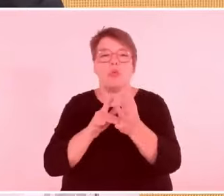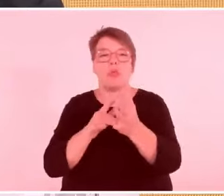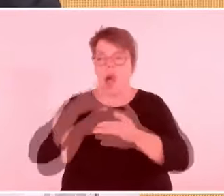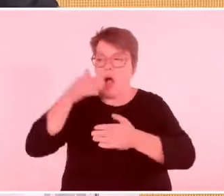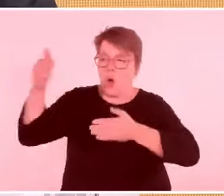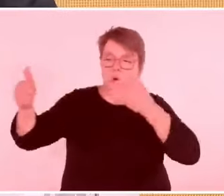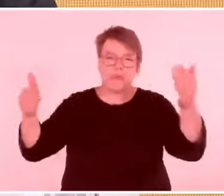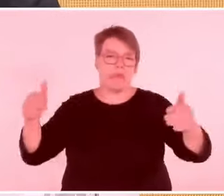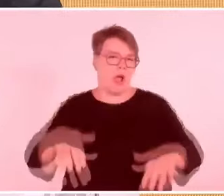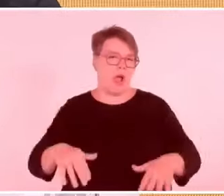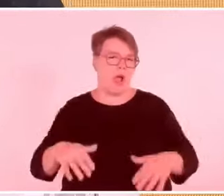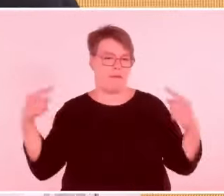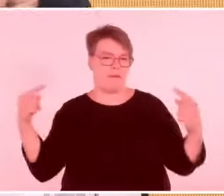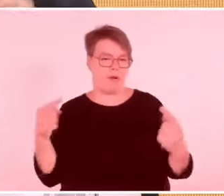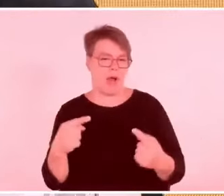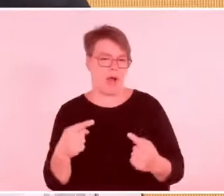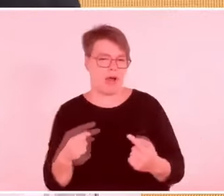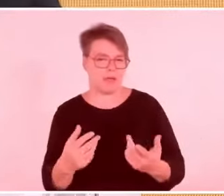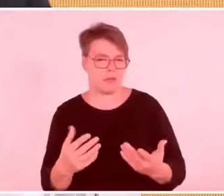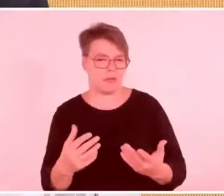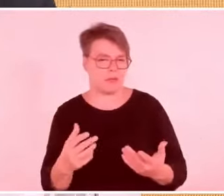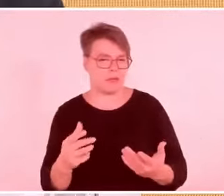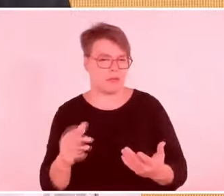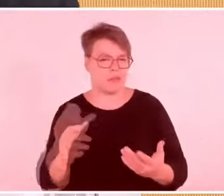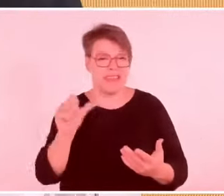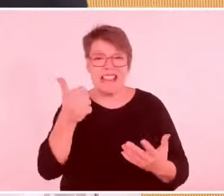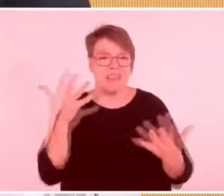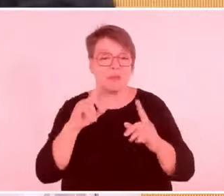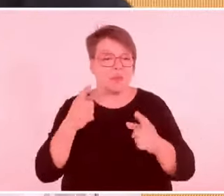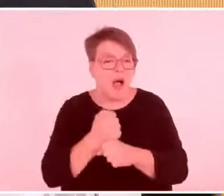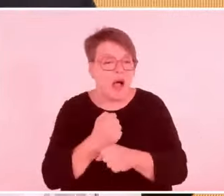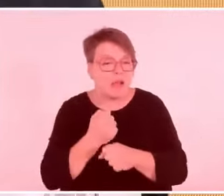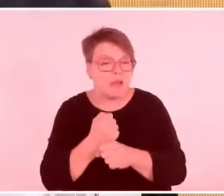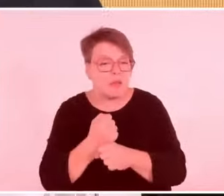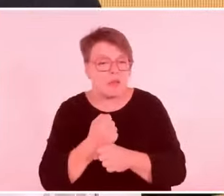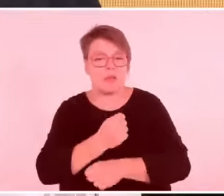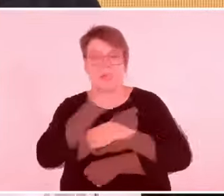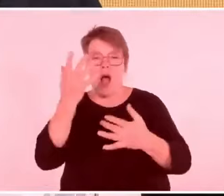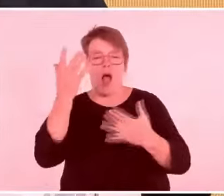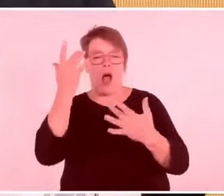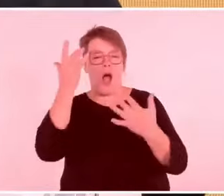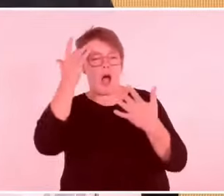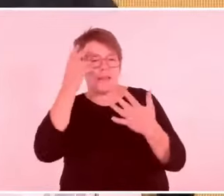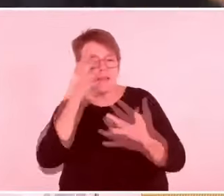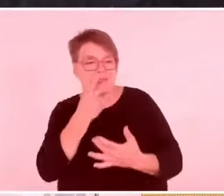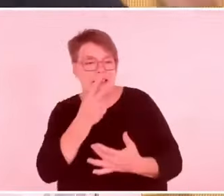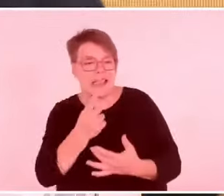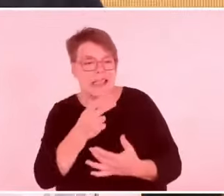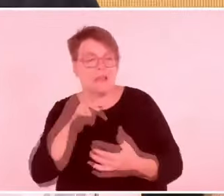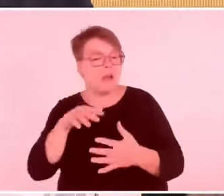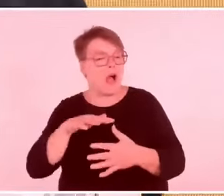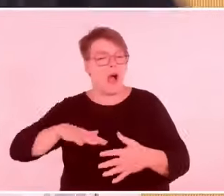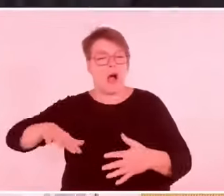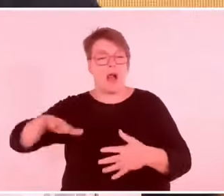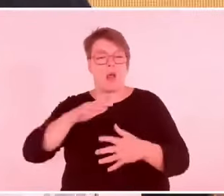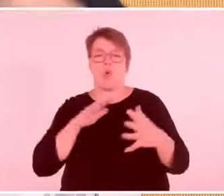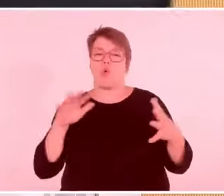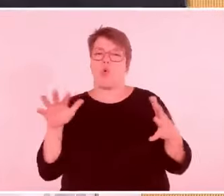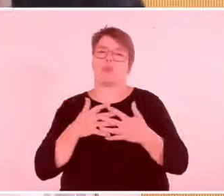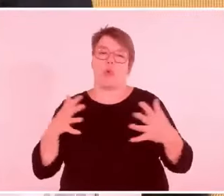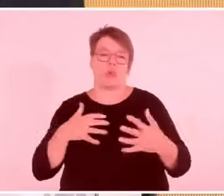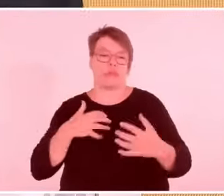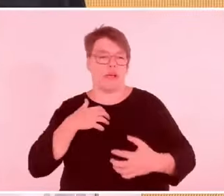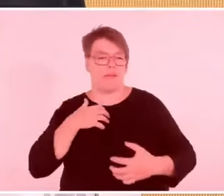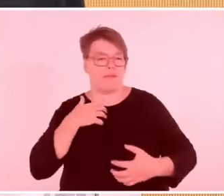Das habe ich auch in den israelischen Zeitungen selbst gelesen. Ich rechtfertige